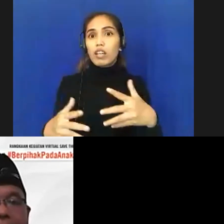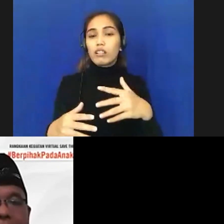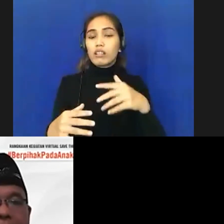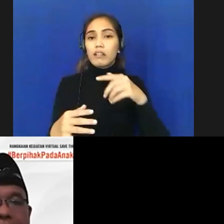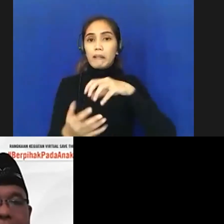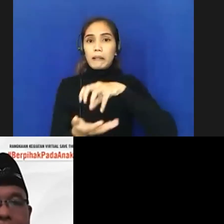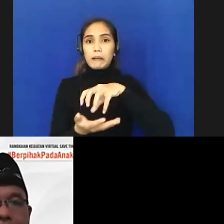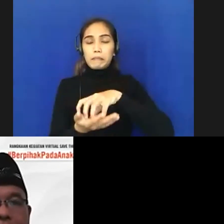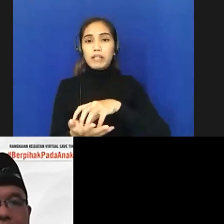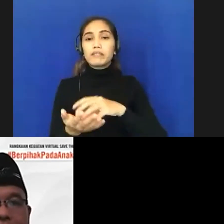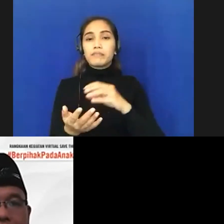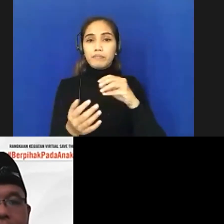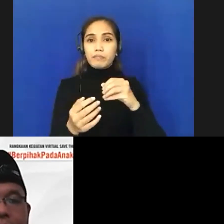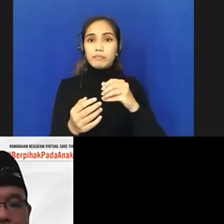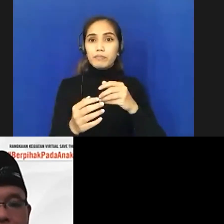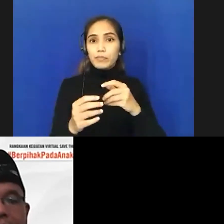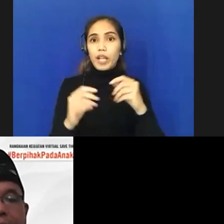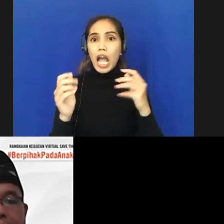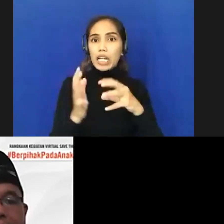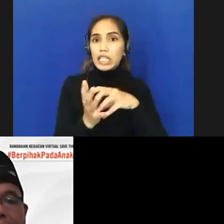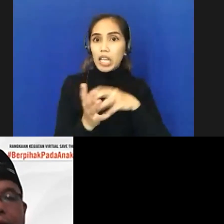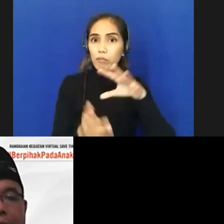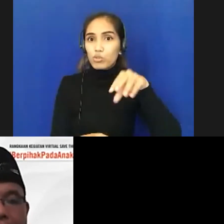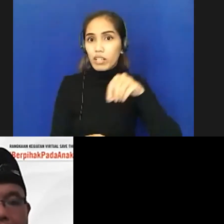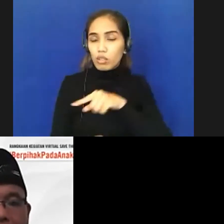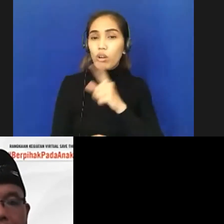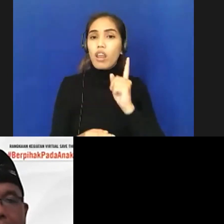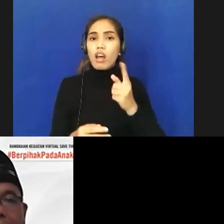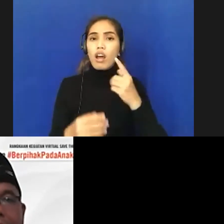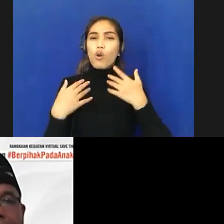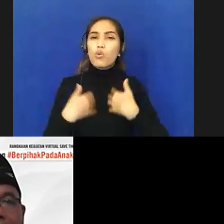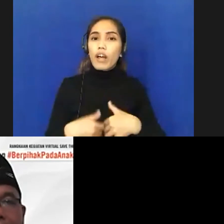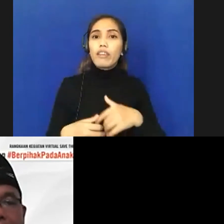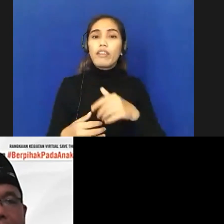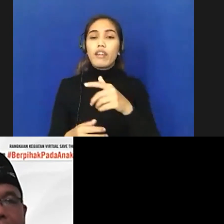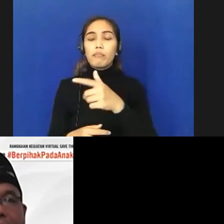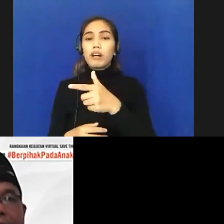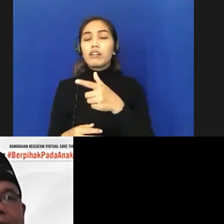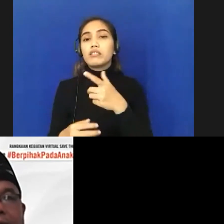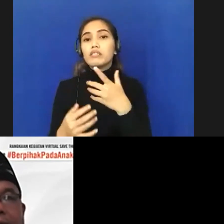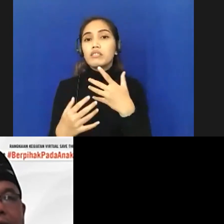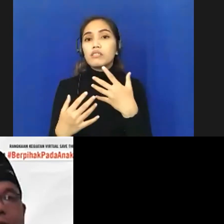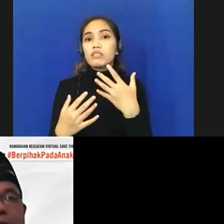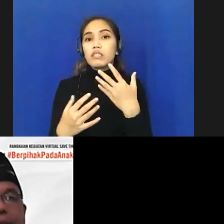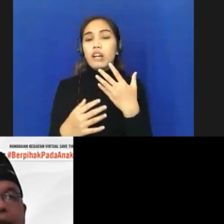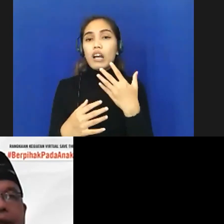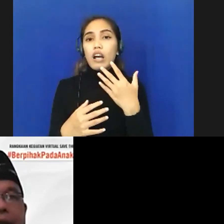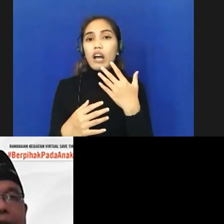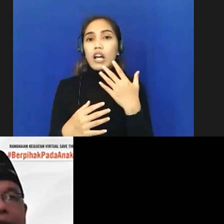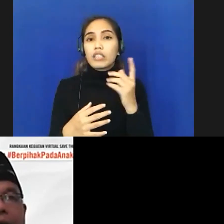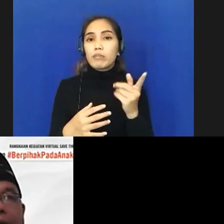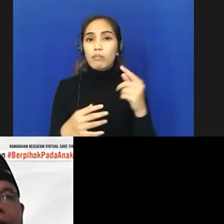tempat karantina terpusat sendiri pun masih ada keluhan bahwa dia dengan alasan karena kurang